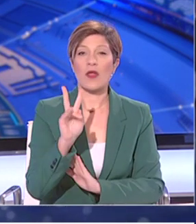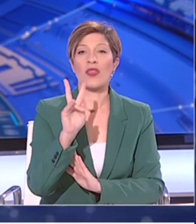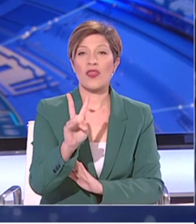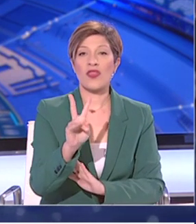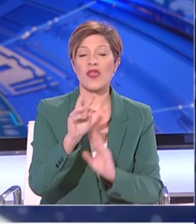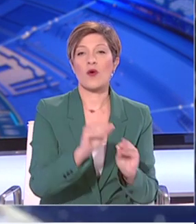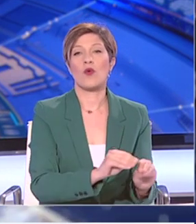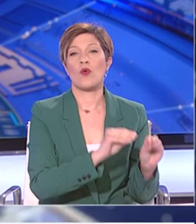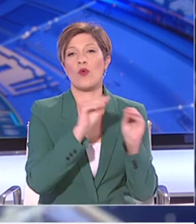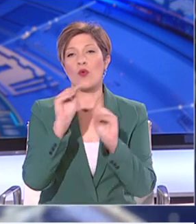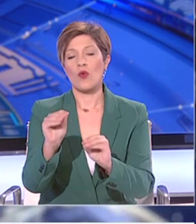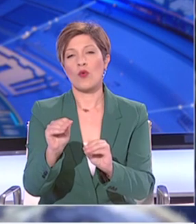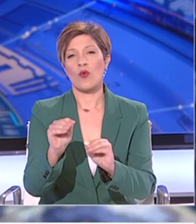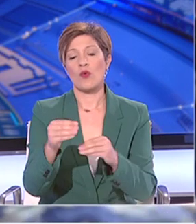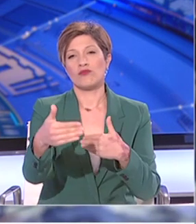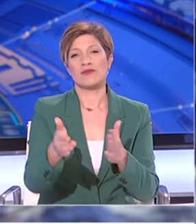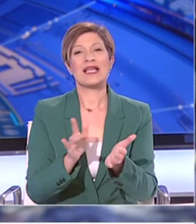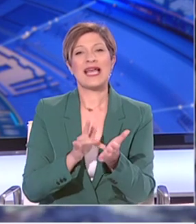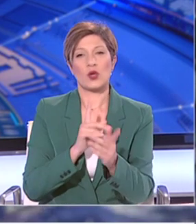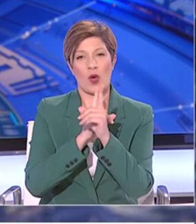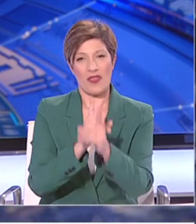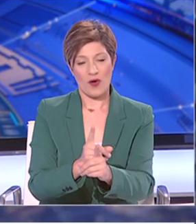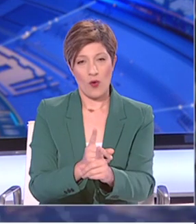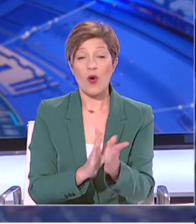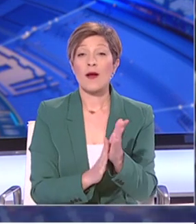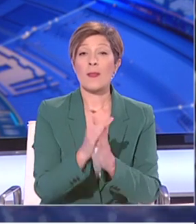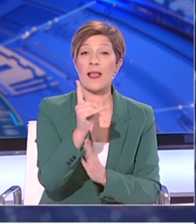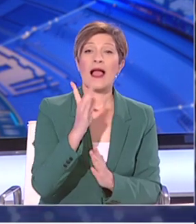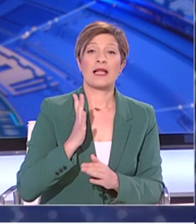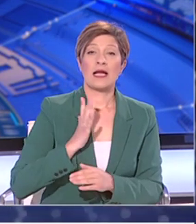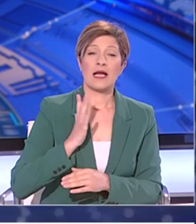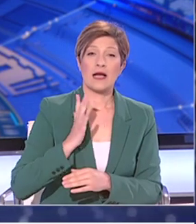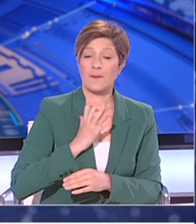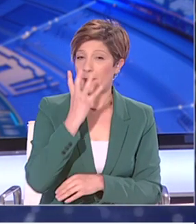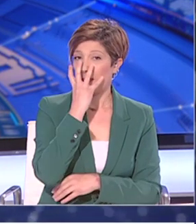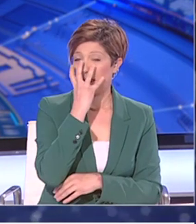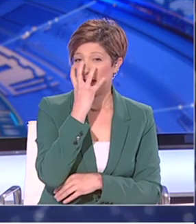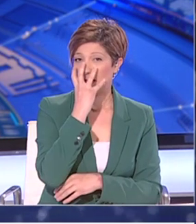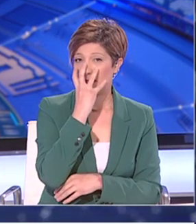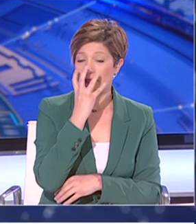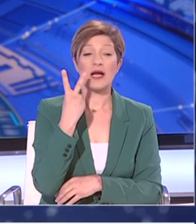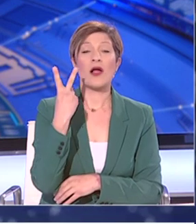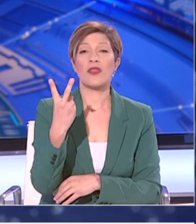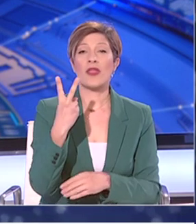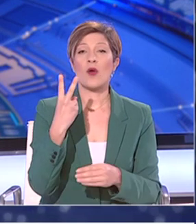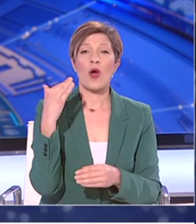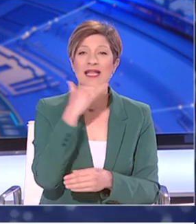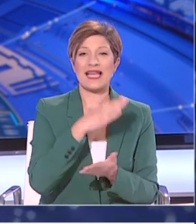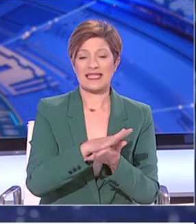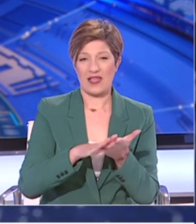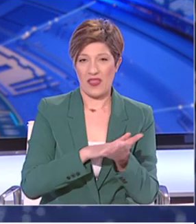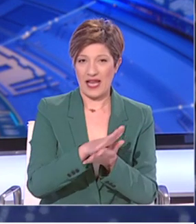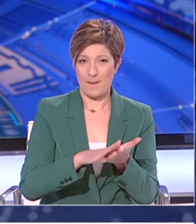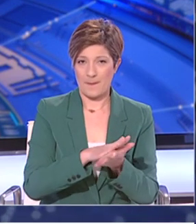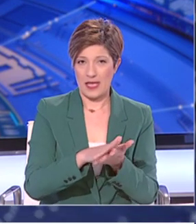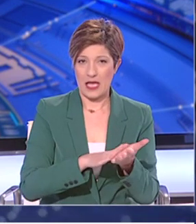μεταφέρθηκαν στο κέντρο αποκατάστασης. Συνολικά, 11 άτομα νοσηλεύονται διασωληνωμένα, 2 στη μονάδα εντατικής θεραπείας του